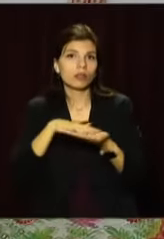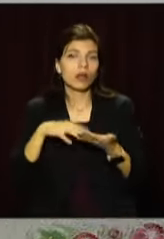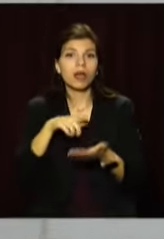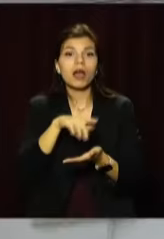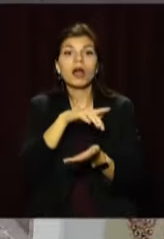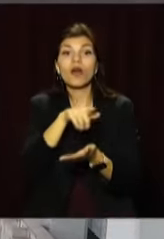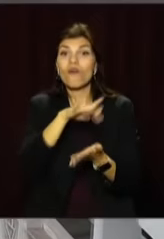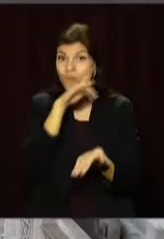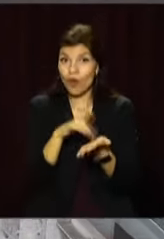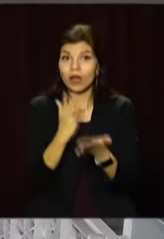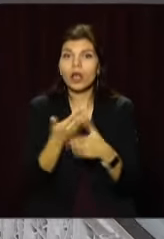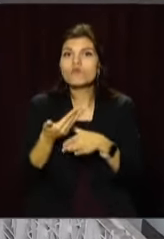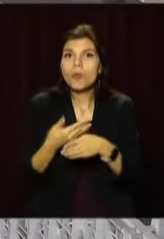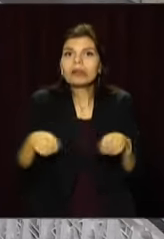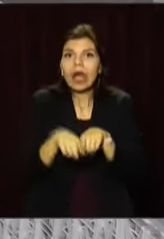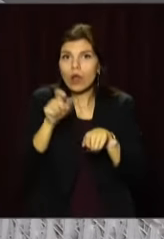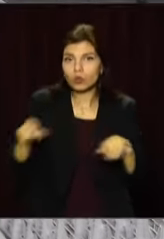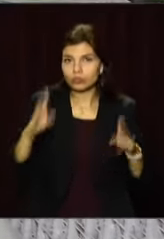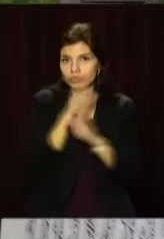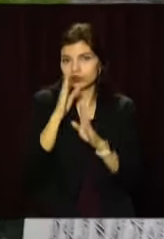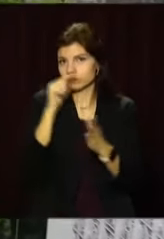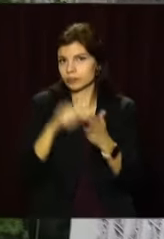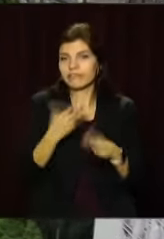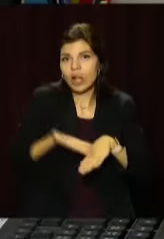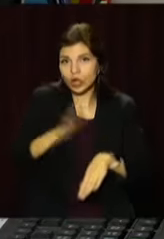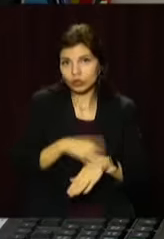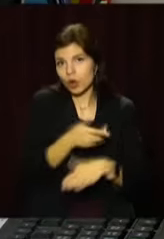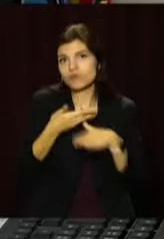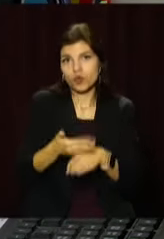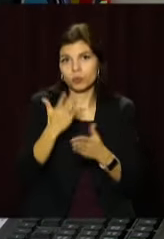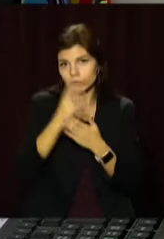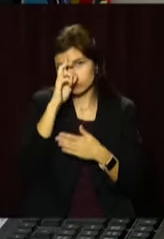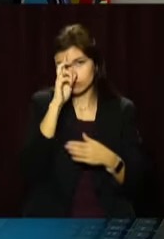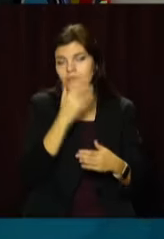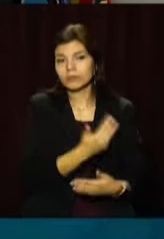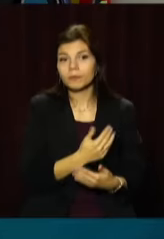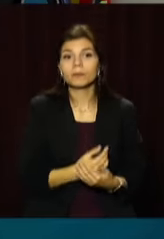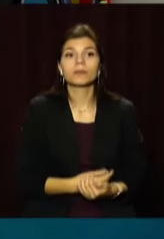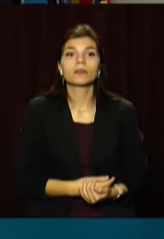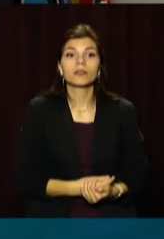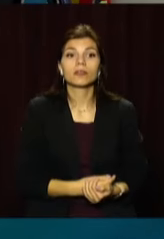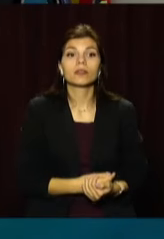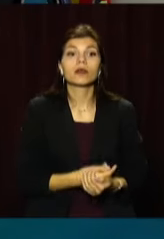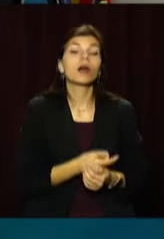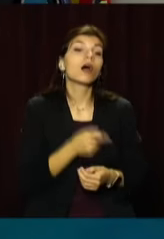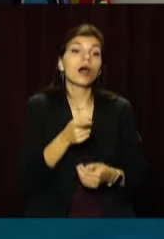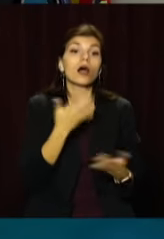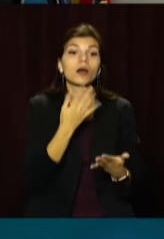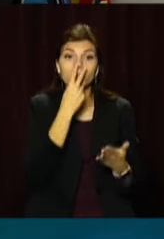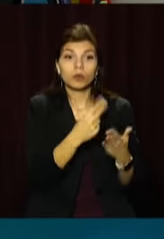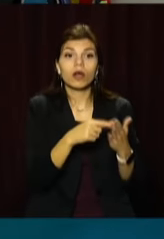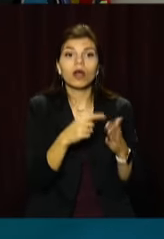місті діють декілька програм допомоги таким родинам. Є ще програма соціального захисту громадян міста, якою